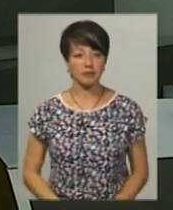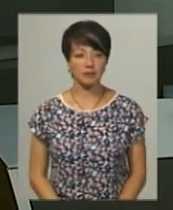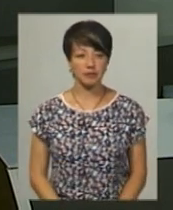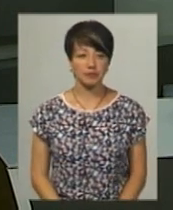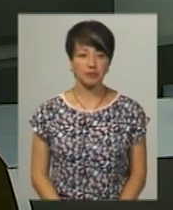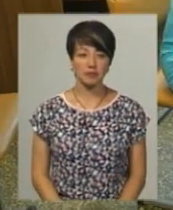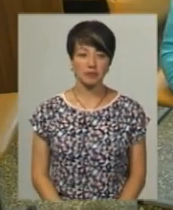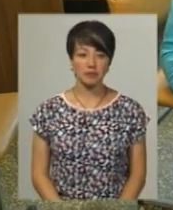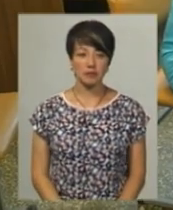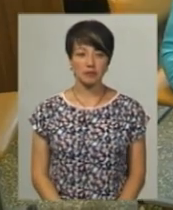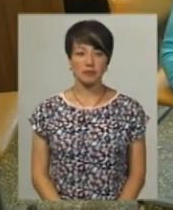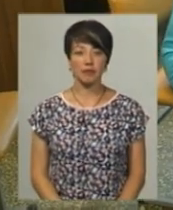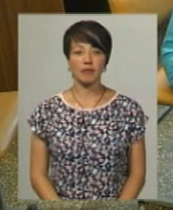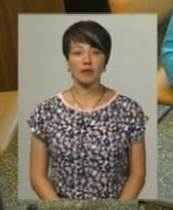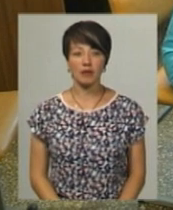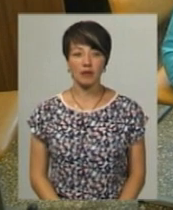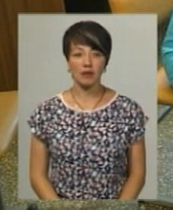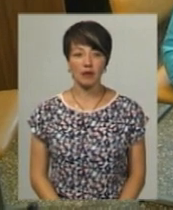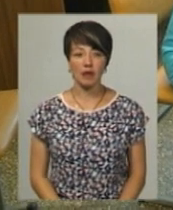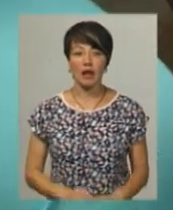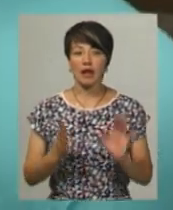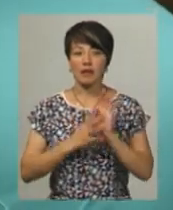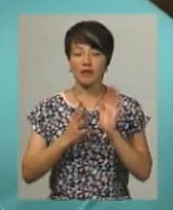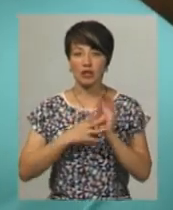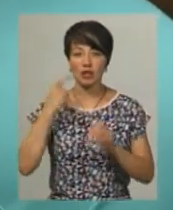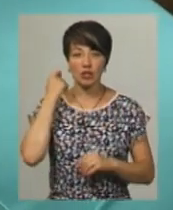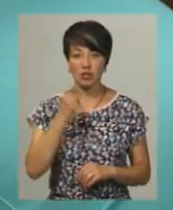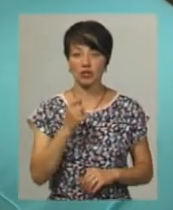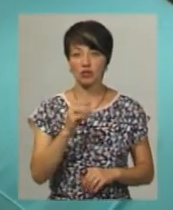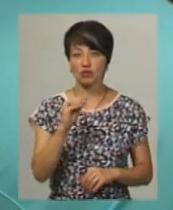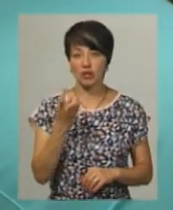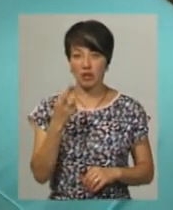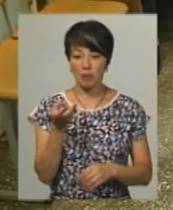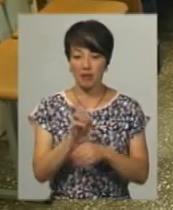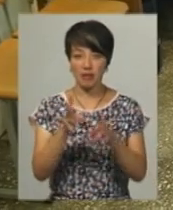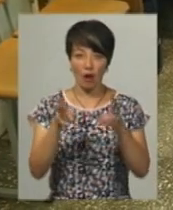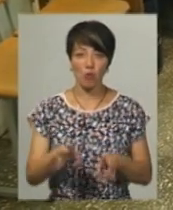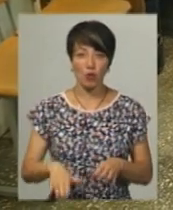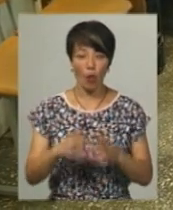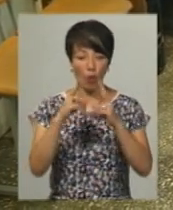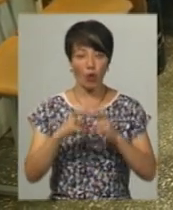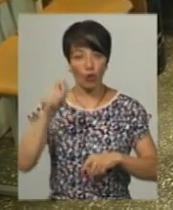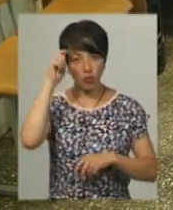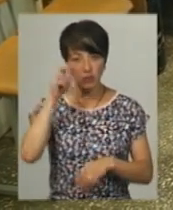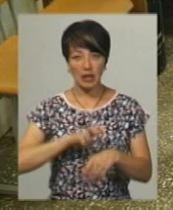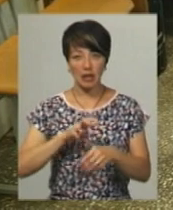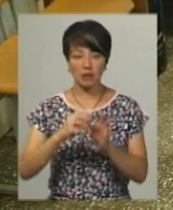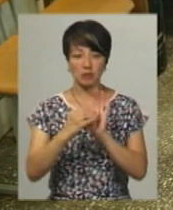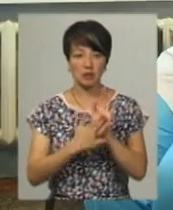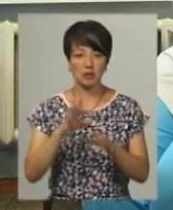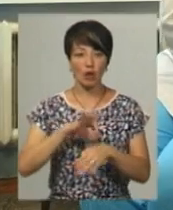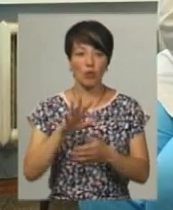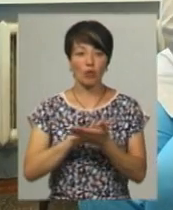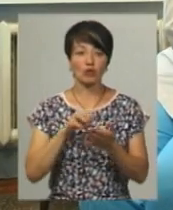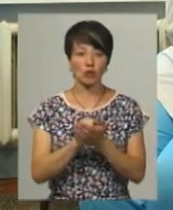Боровець. 9-річний Євген приїхав до травмпункту міської дитячої лікарні з травмою ноги. Після огляду хлопчика лікар поставив діагноз